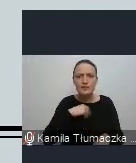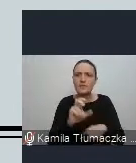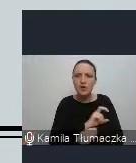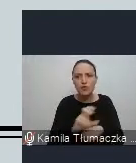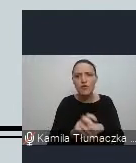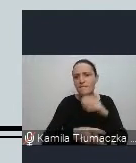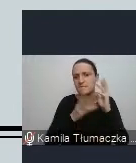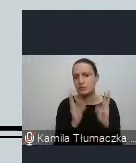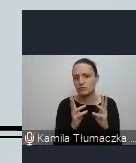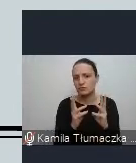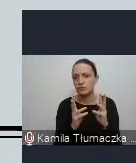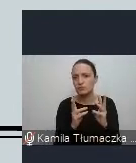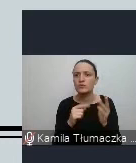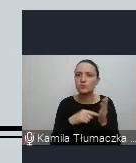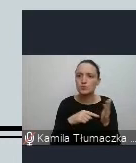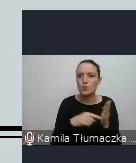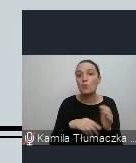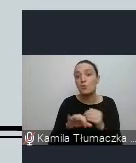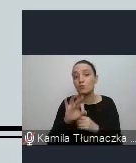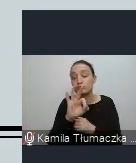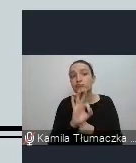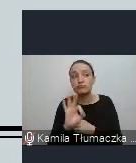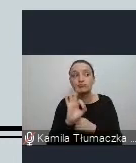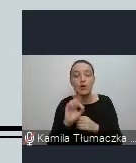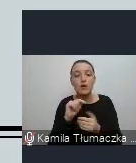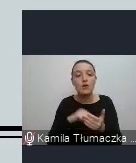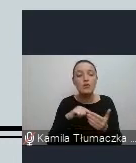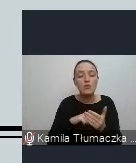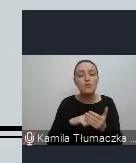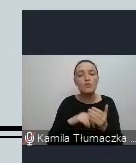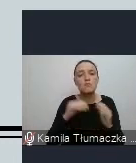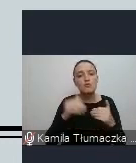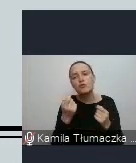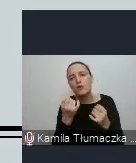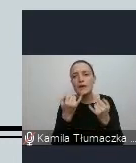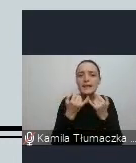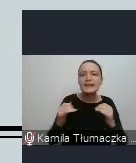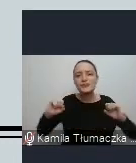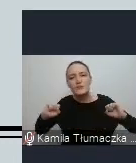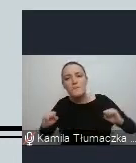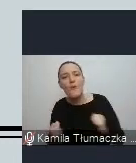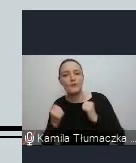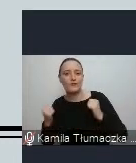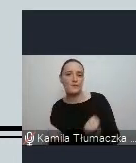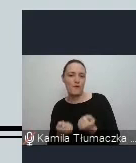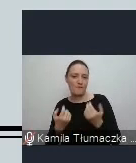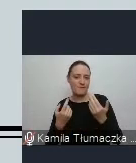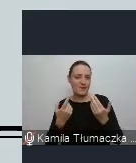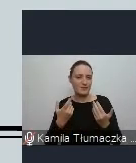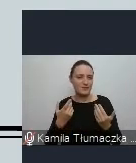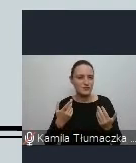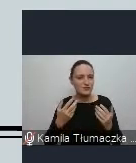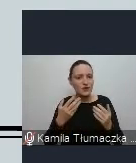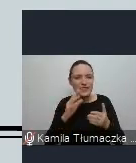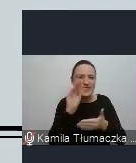bardzo ważna i daje jakieś szanse innego, że tak powiem, zmotywowania dziecka, pokazania określonych